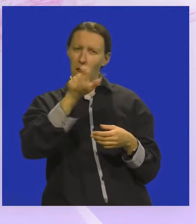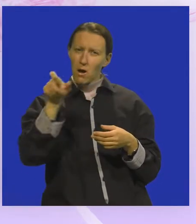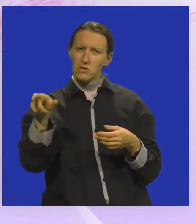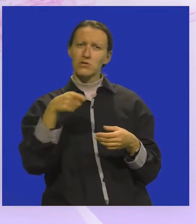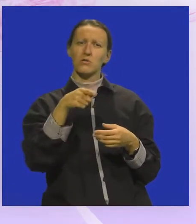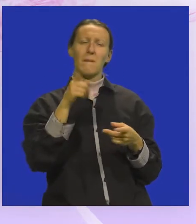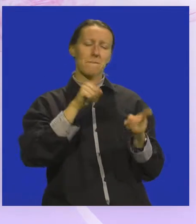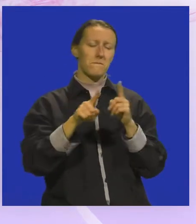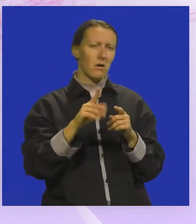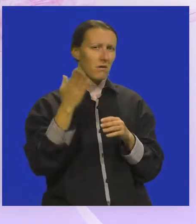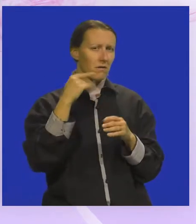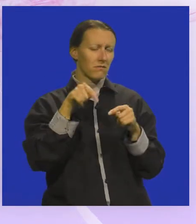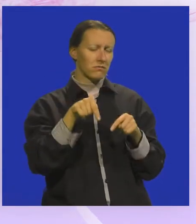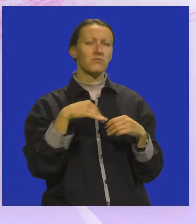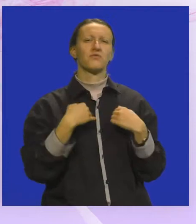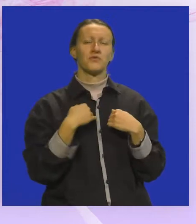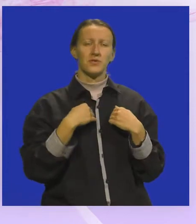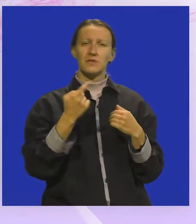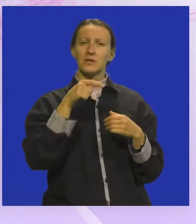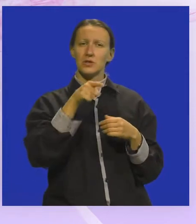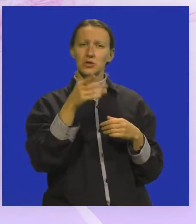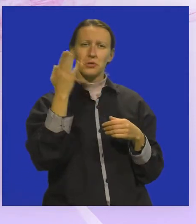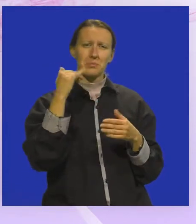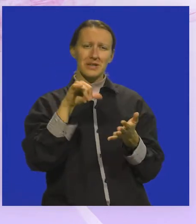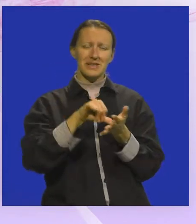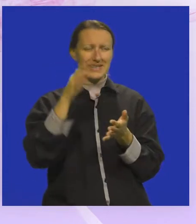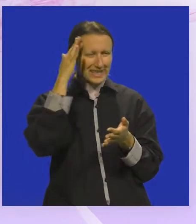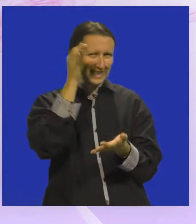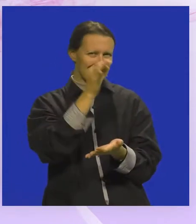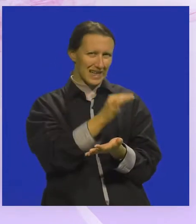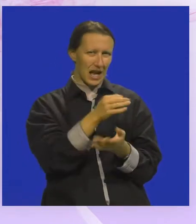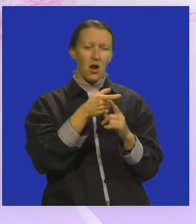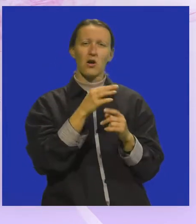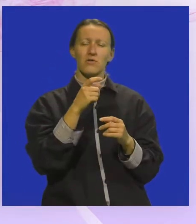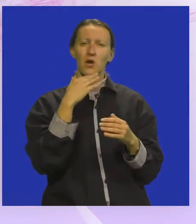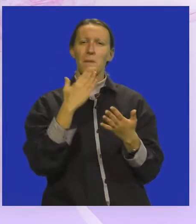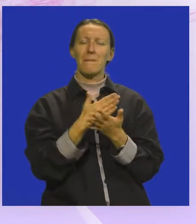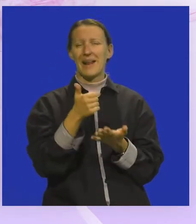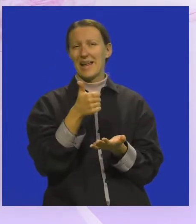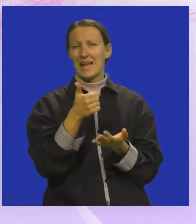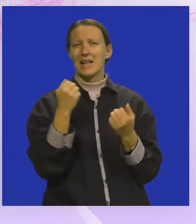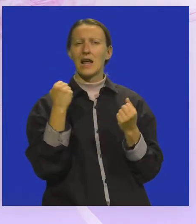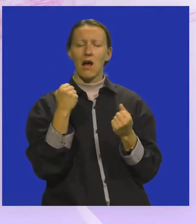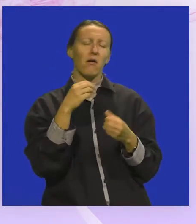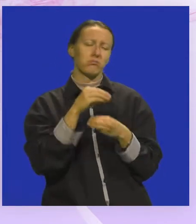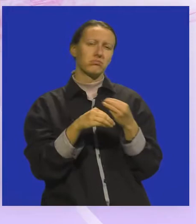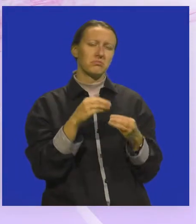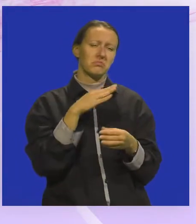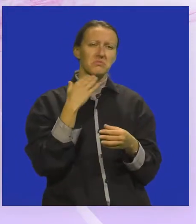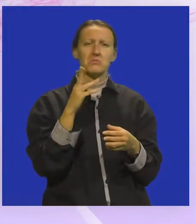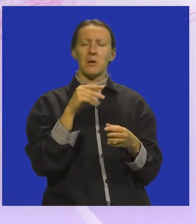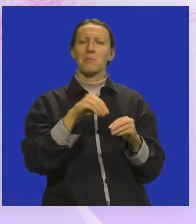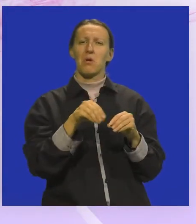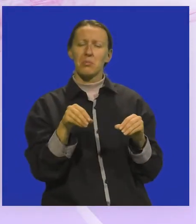Umaškoj povijesti, jer se iz one ruralne sredine obitelj Kozlović, koja je bila jedna snažnija obitelj koja se